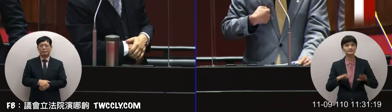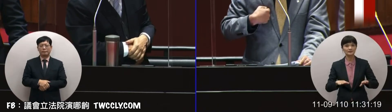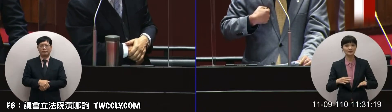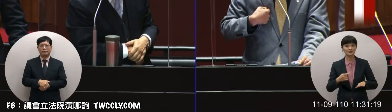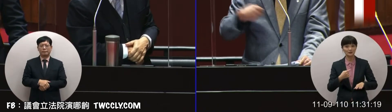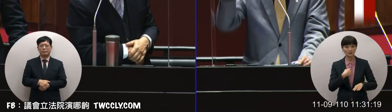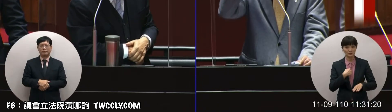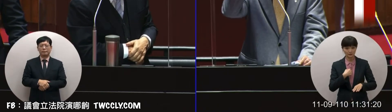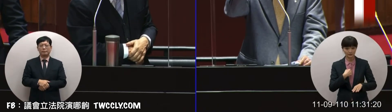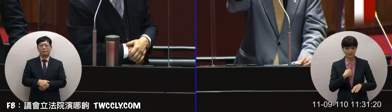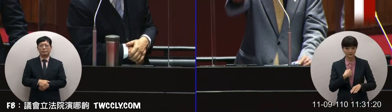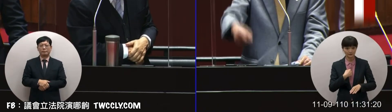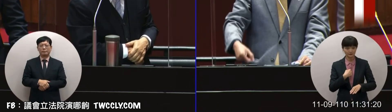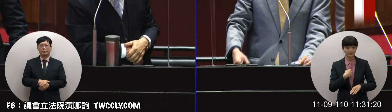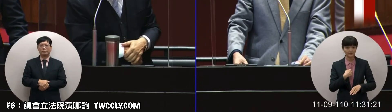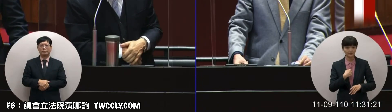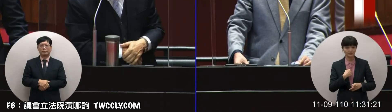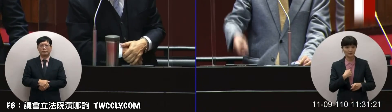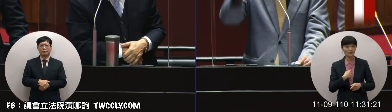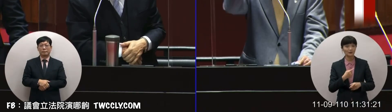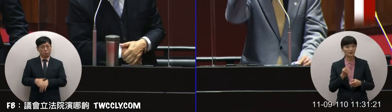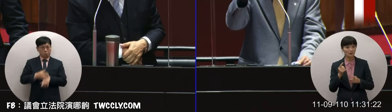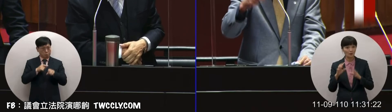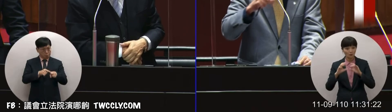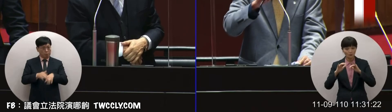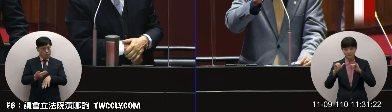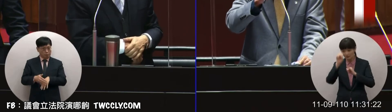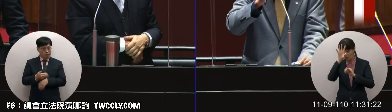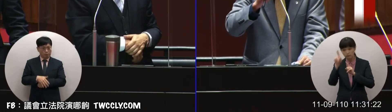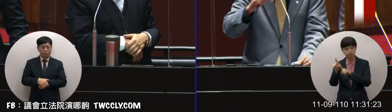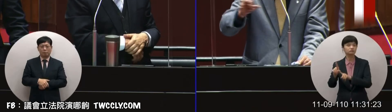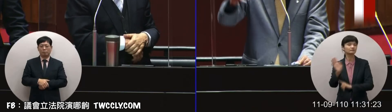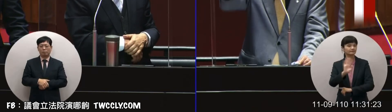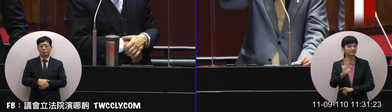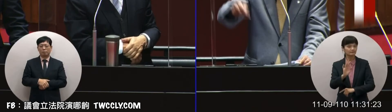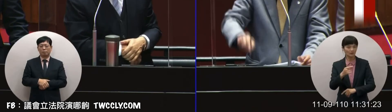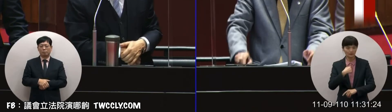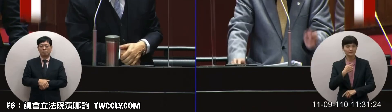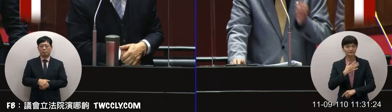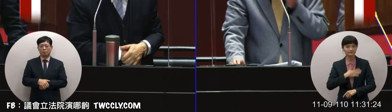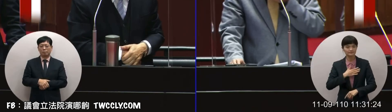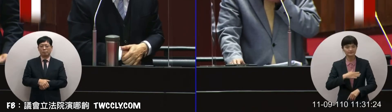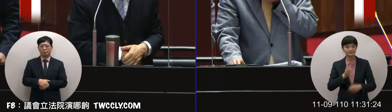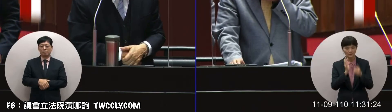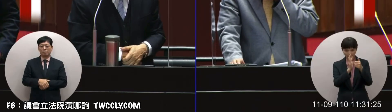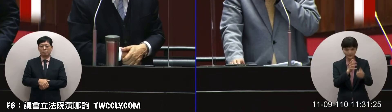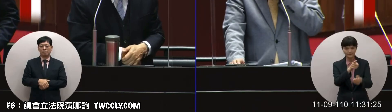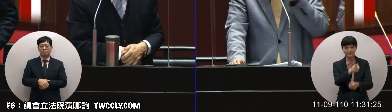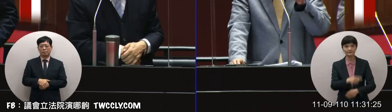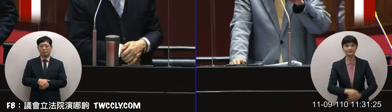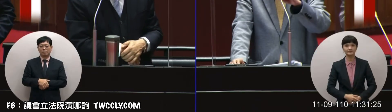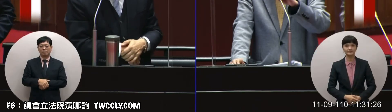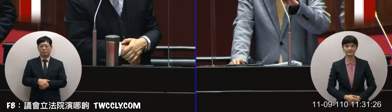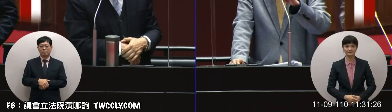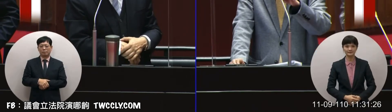不會對你走但是我講你不會對國民黨走我講得利益了好現在請王部長好